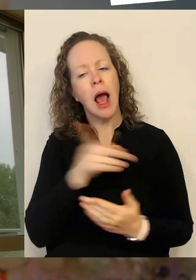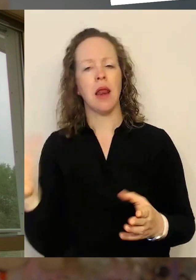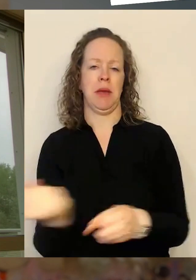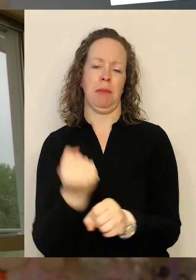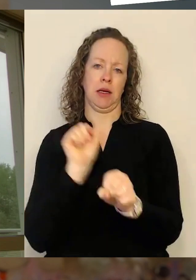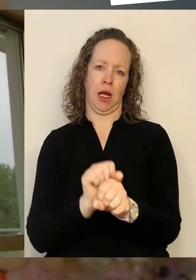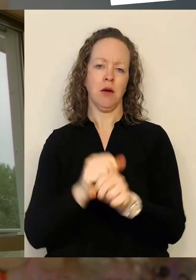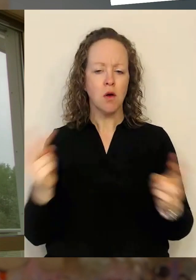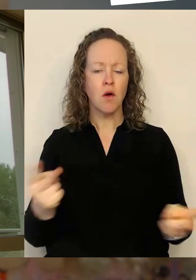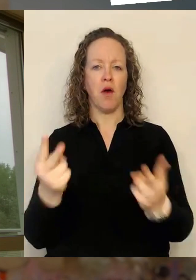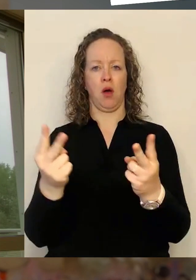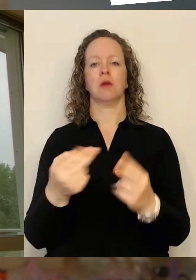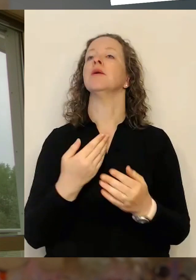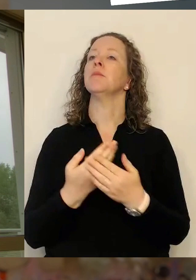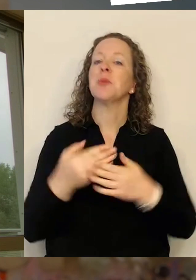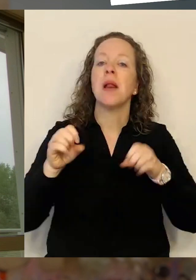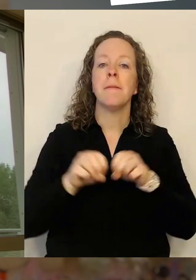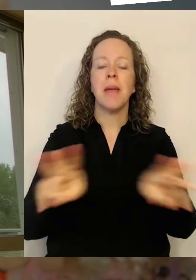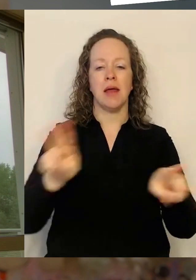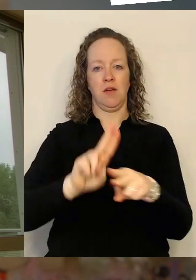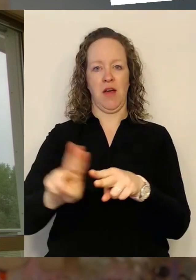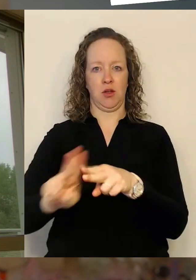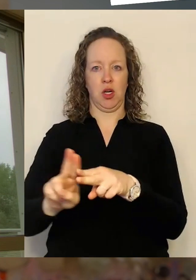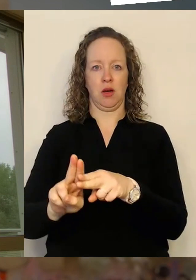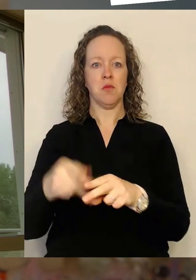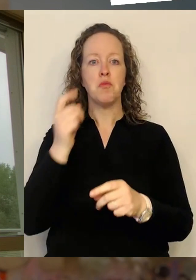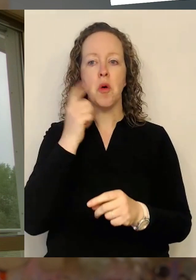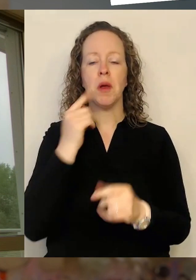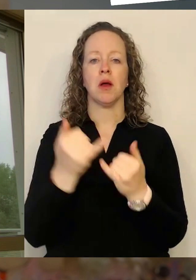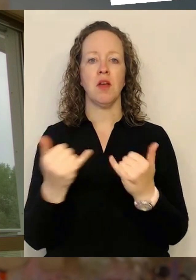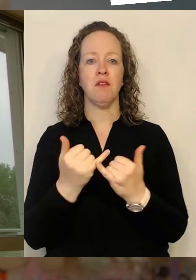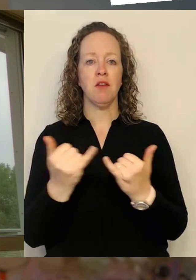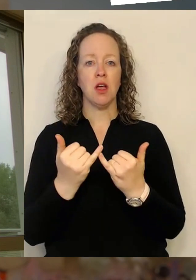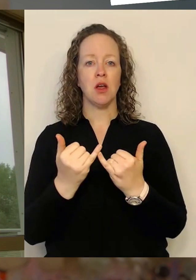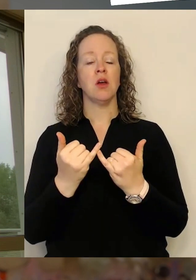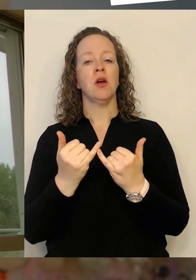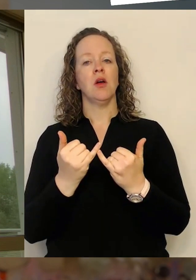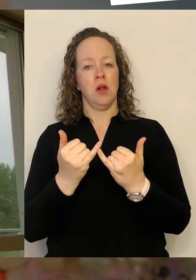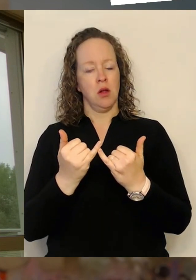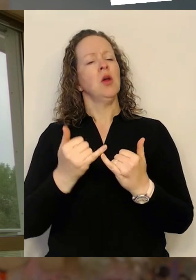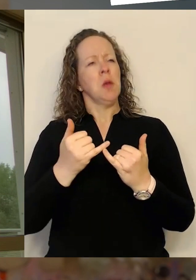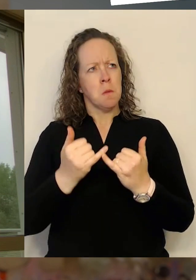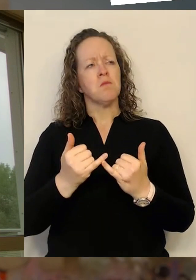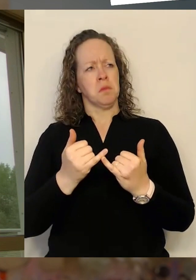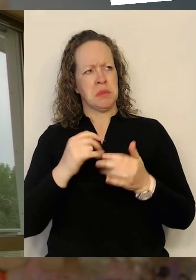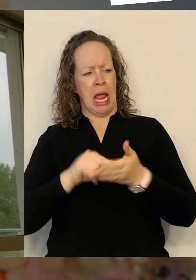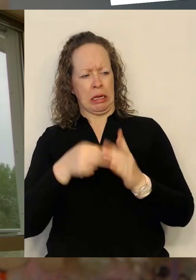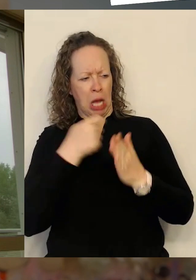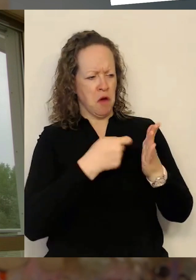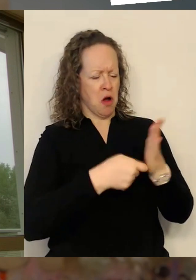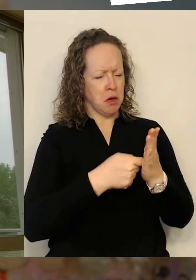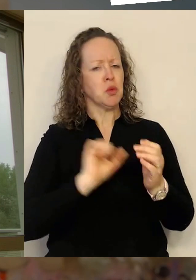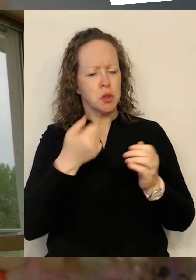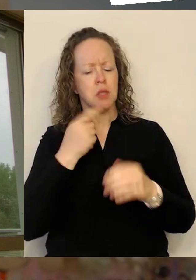zum Beispiel wie eine Medienwerkstatt, man testen kann, ausprobieren kann, Technik auch testen kann, bevor man sie möglicherweise selber anschafft. Also das aktive Mitmachen und